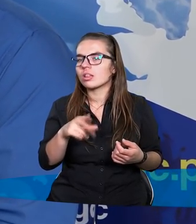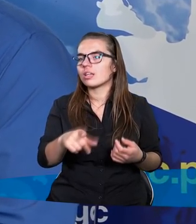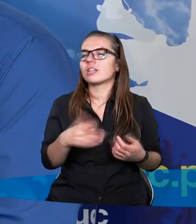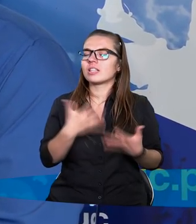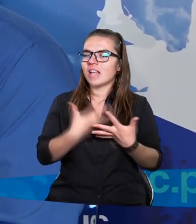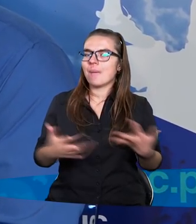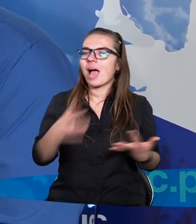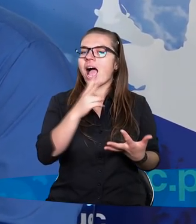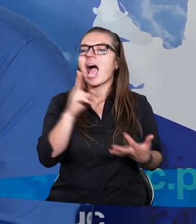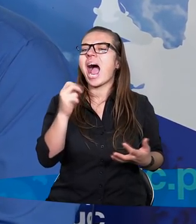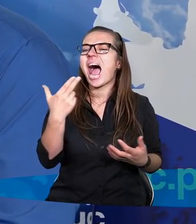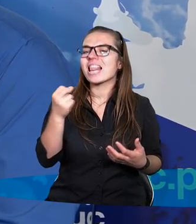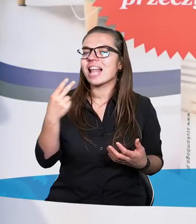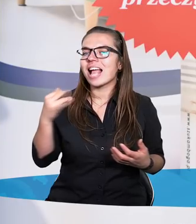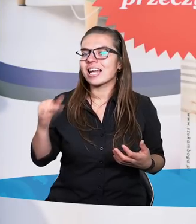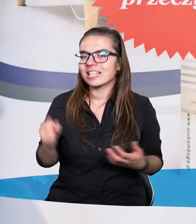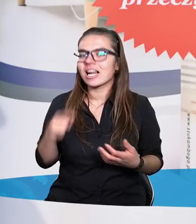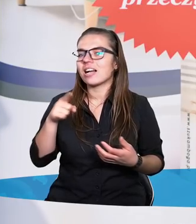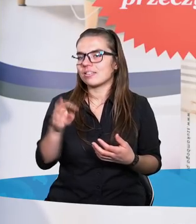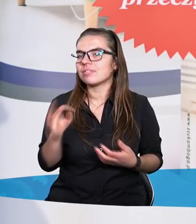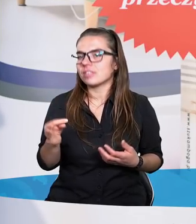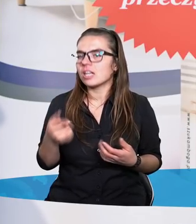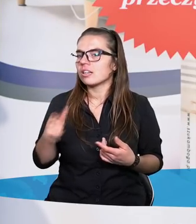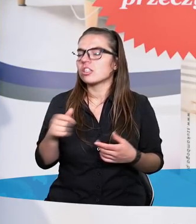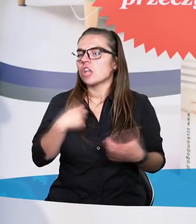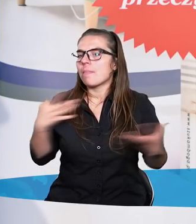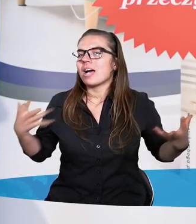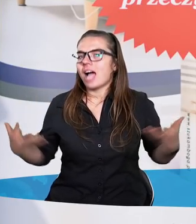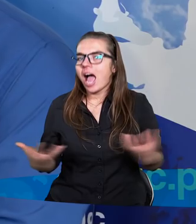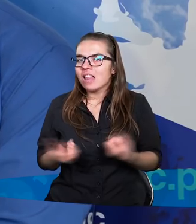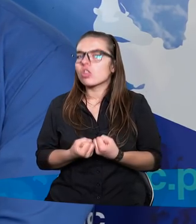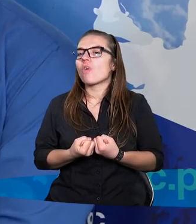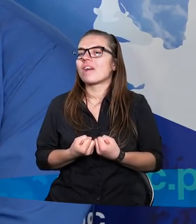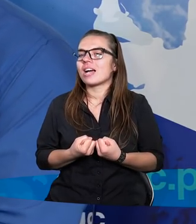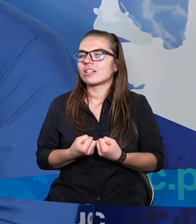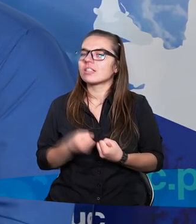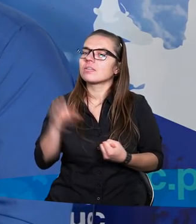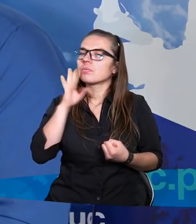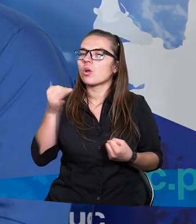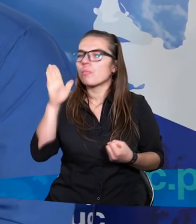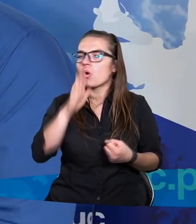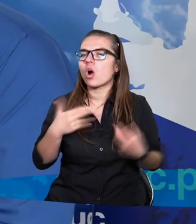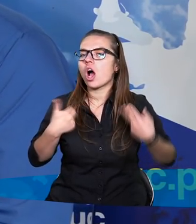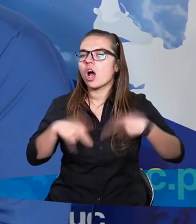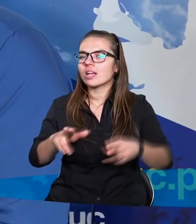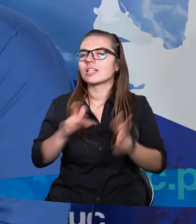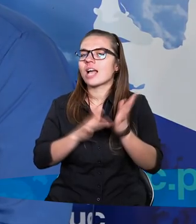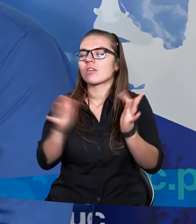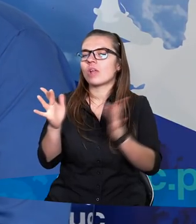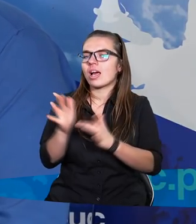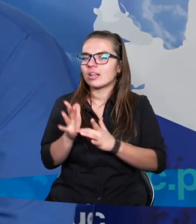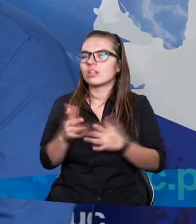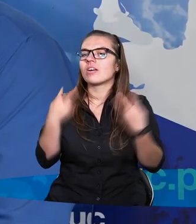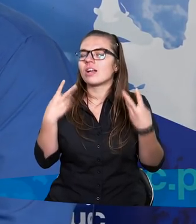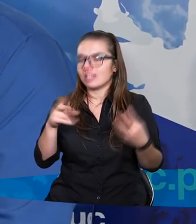ziemię kananejską. Po co taka decyzja? Po to, żeby ratować. Po co Pan Bóg oddaje Jezusa